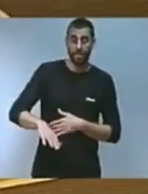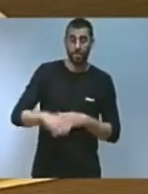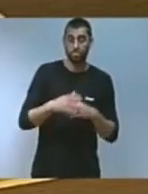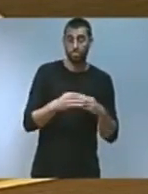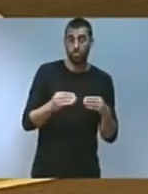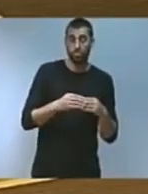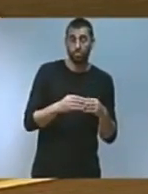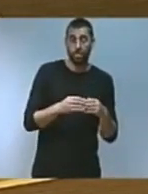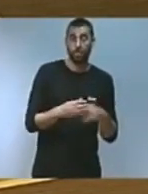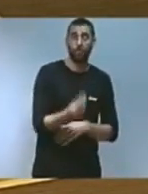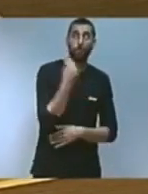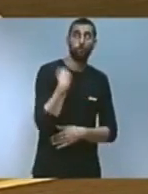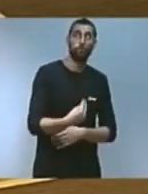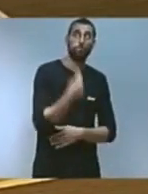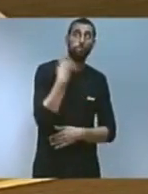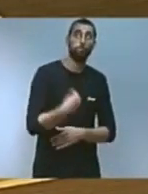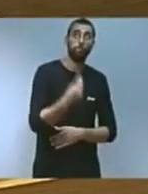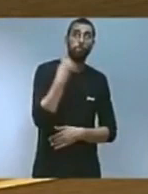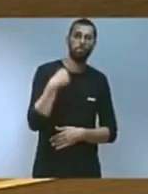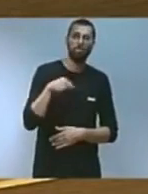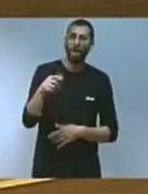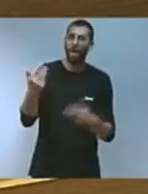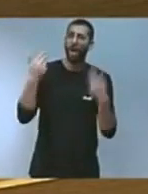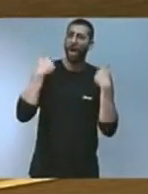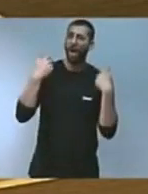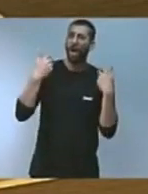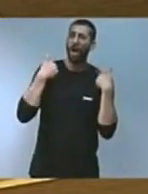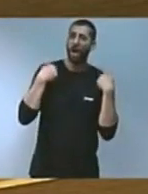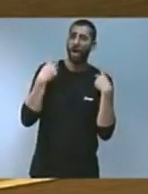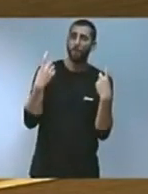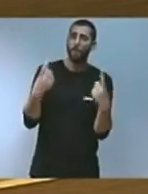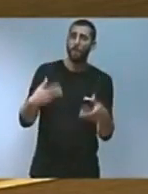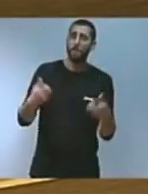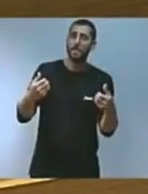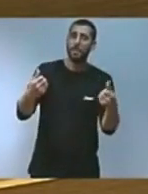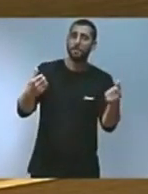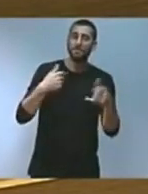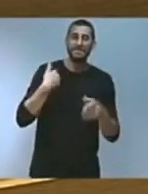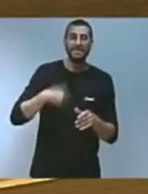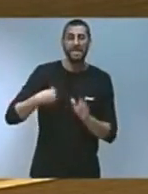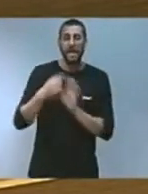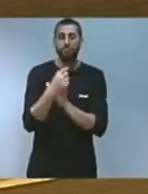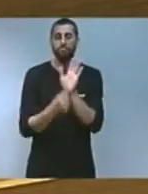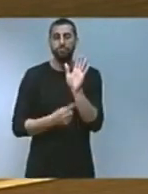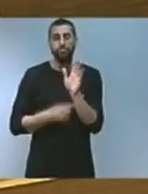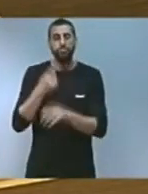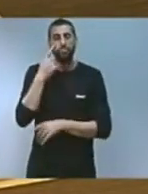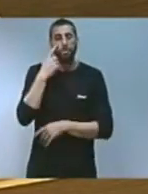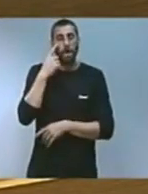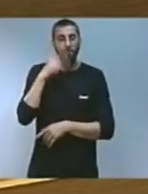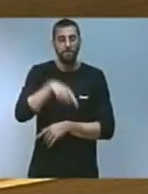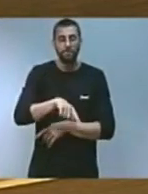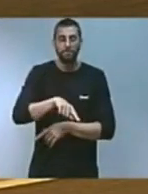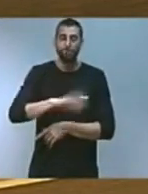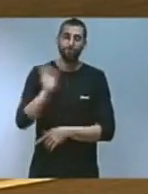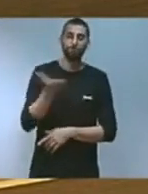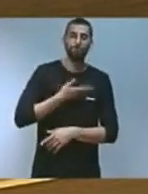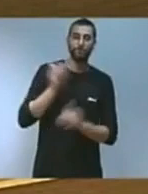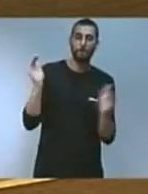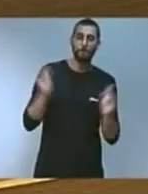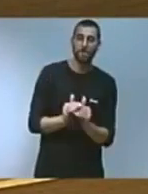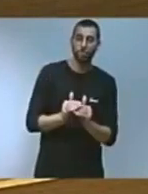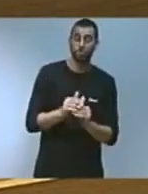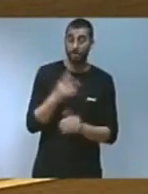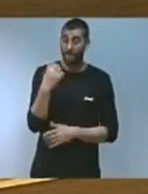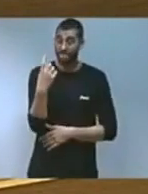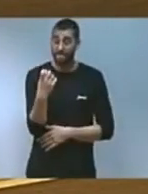adults que som uns irresponsables i que hem de fer ja les mesures per a mitigar els efectes que patiran ells els canalitzem per a